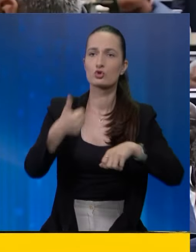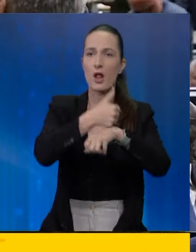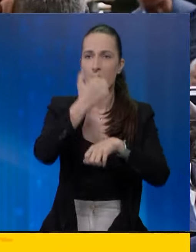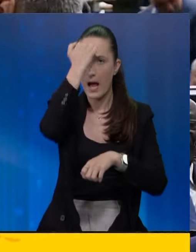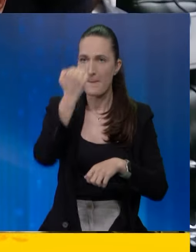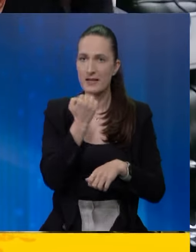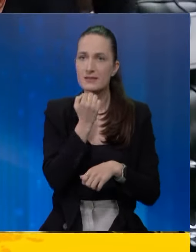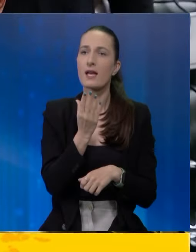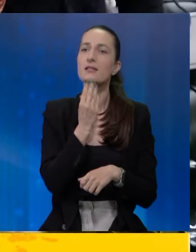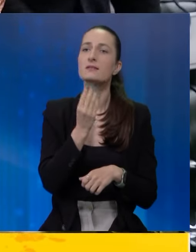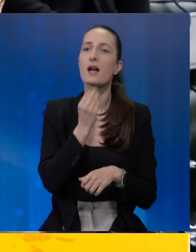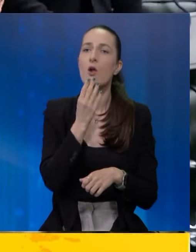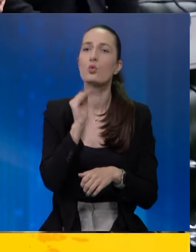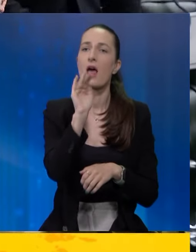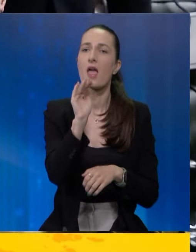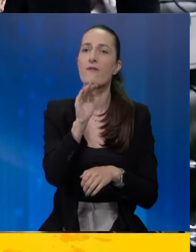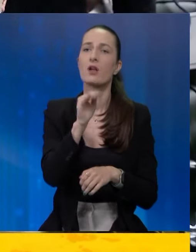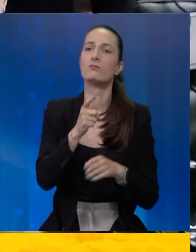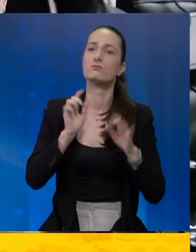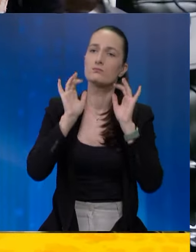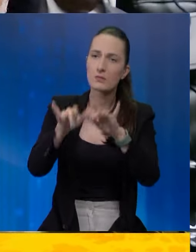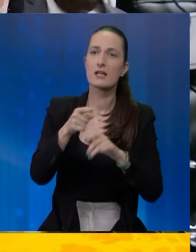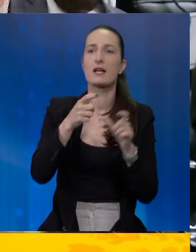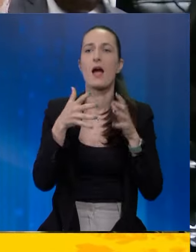najavljena od Mazda, SAD pozvale na primjerje.